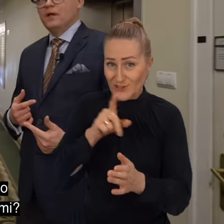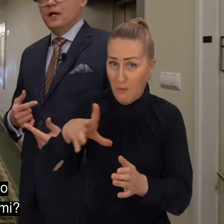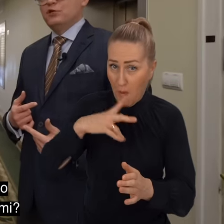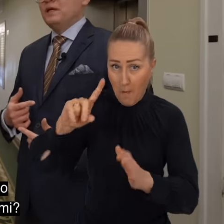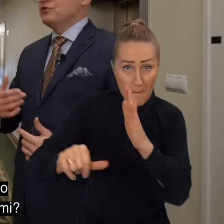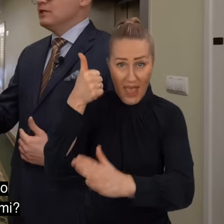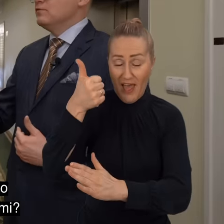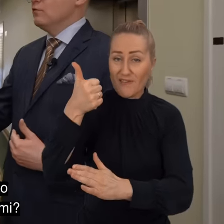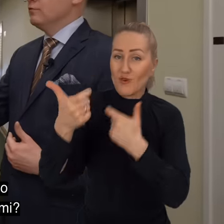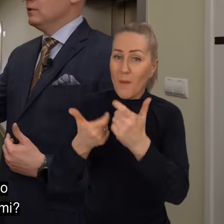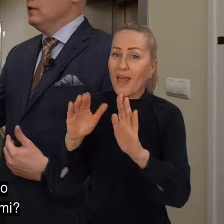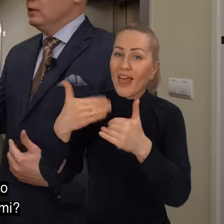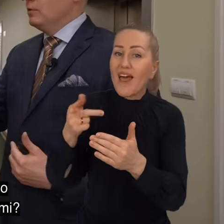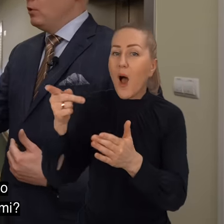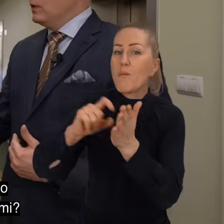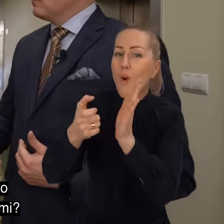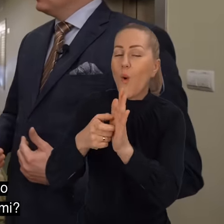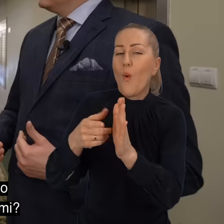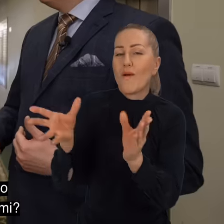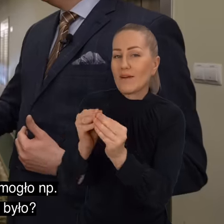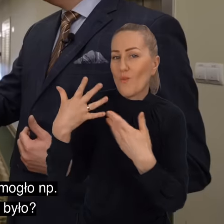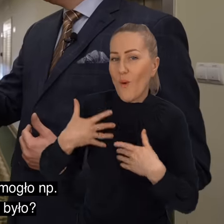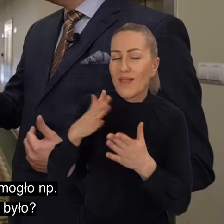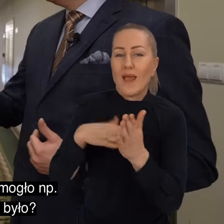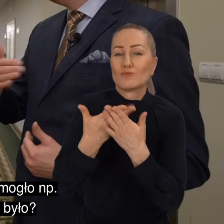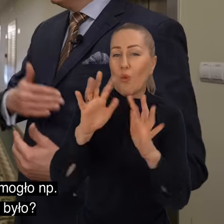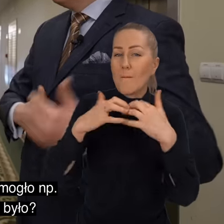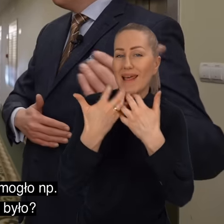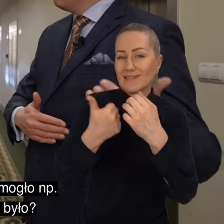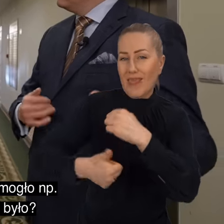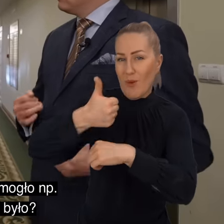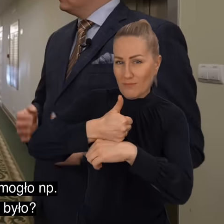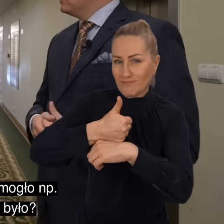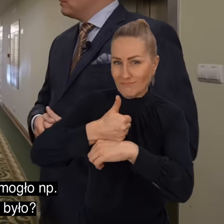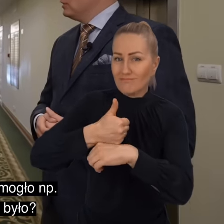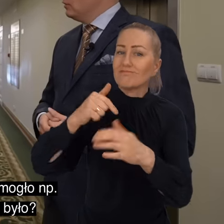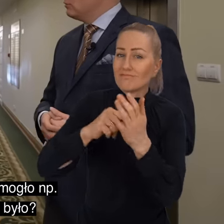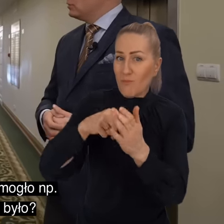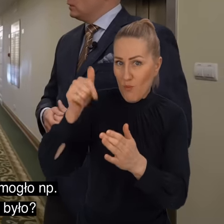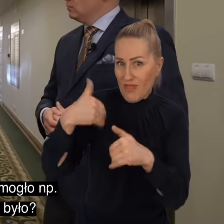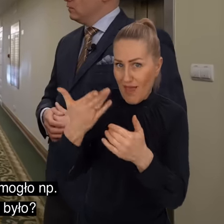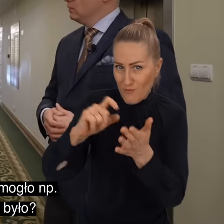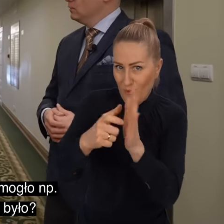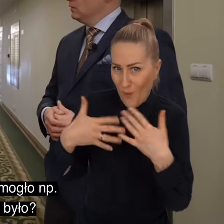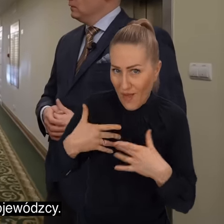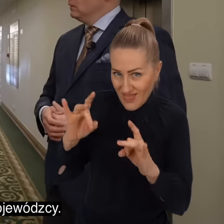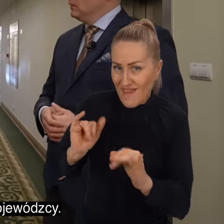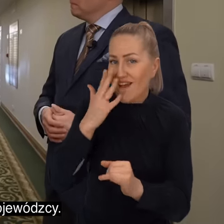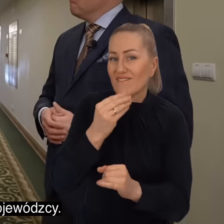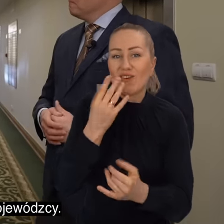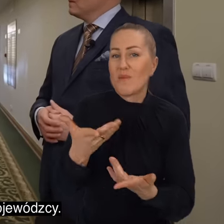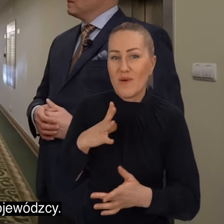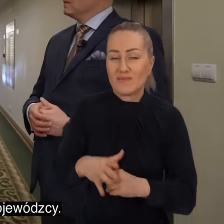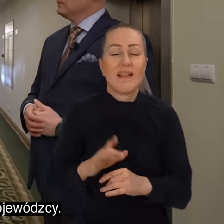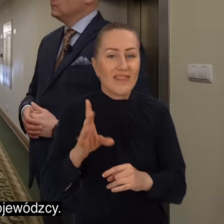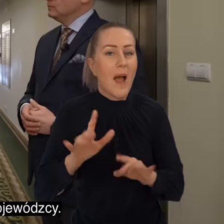pierwszeństwo w tych pokojach z łazienkami? Nie wiem, czy prezydium sejmu mogło na przykład mieć z łazienką, czy też jak to było? Prezydium